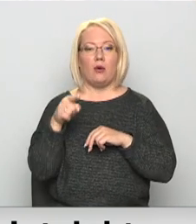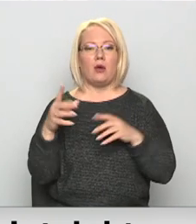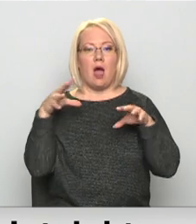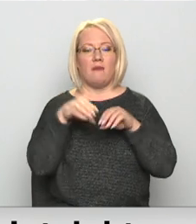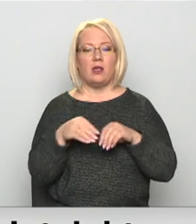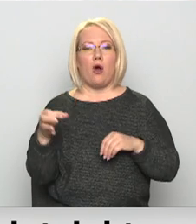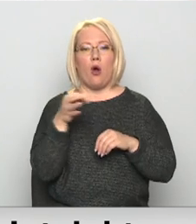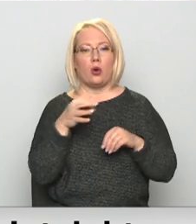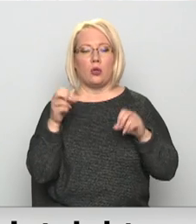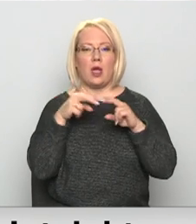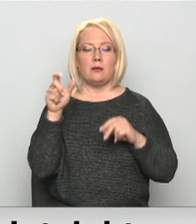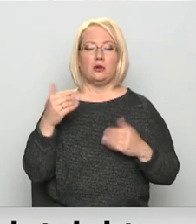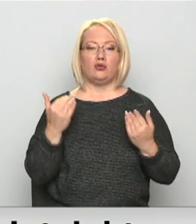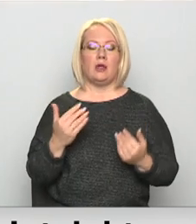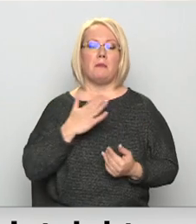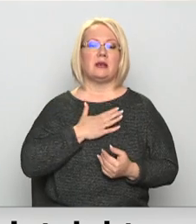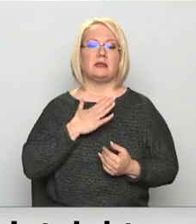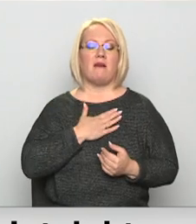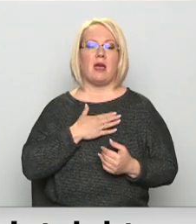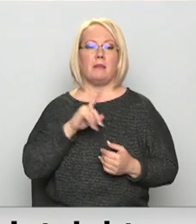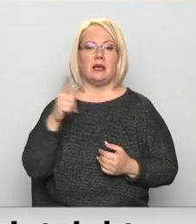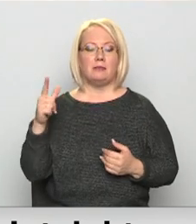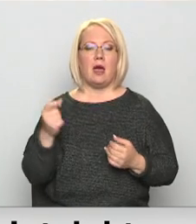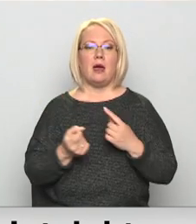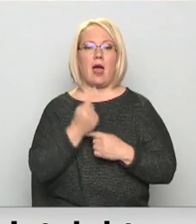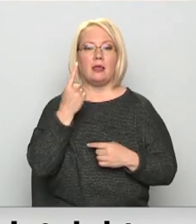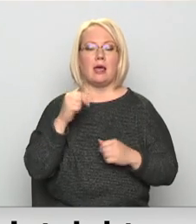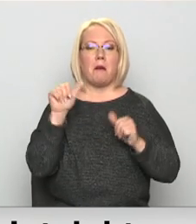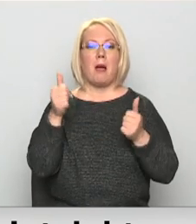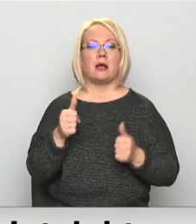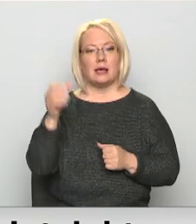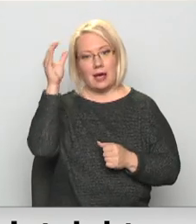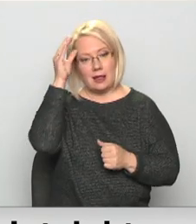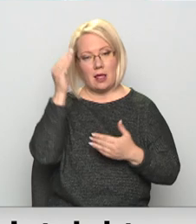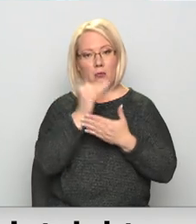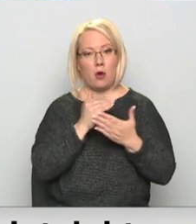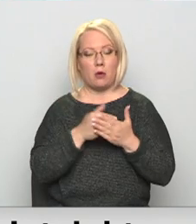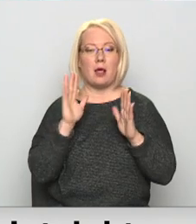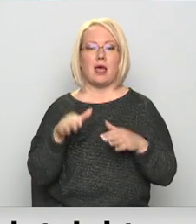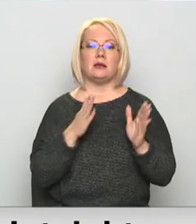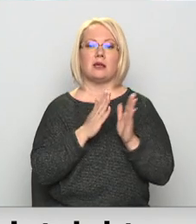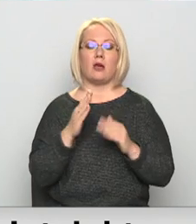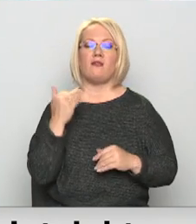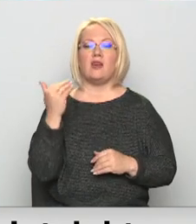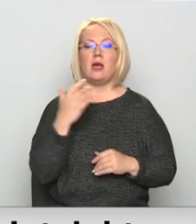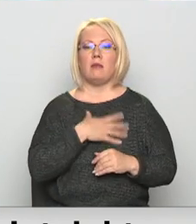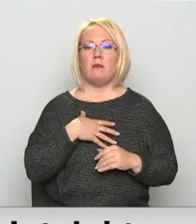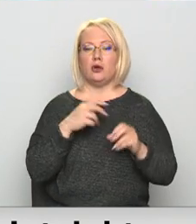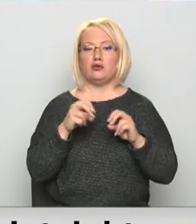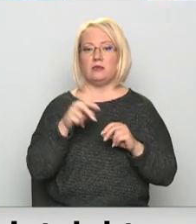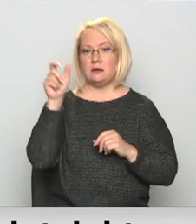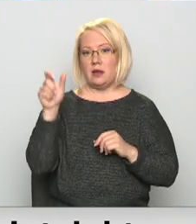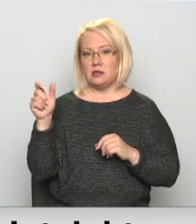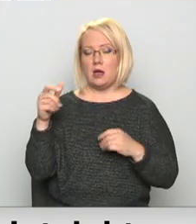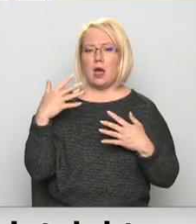un eksperts šordeni par saviem līdzakļiem radīja makslīgā intelektalanta programma, lai sagatavot viņiem nepieciešamos speciālistus, kur jau trūks darba tirgu. Ņemot